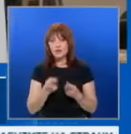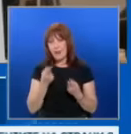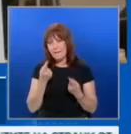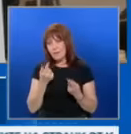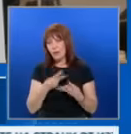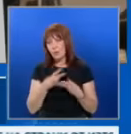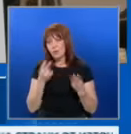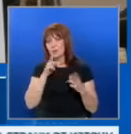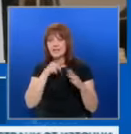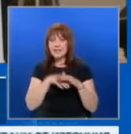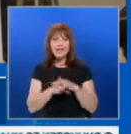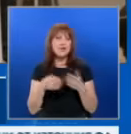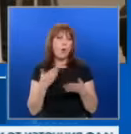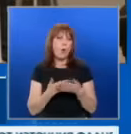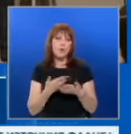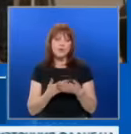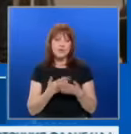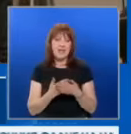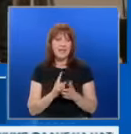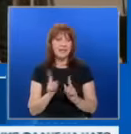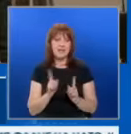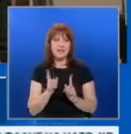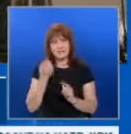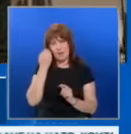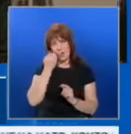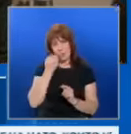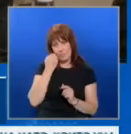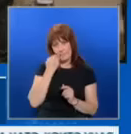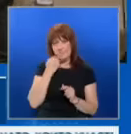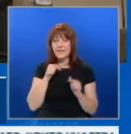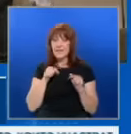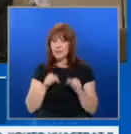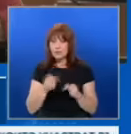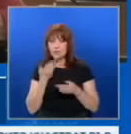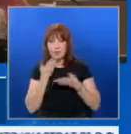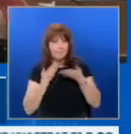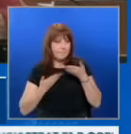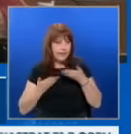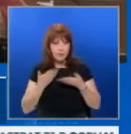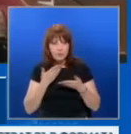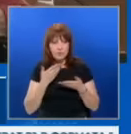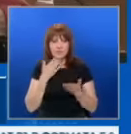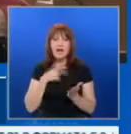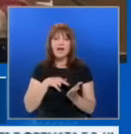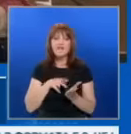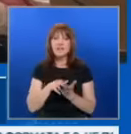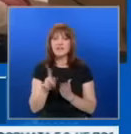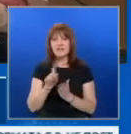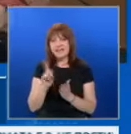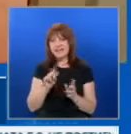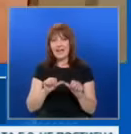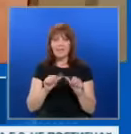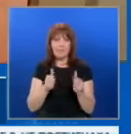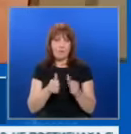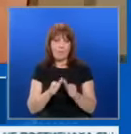техните отношения не са особено добри. Така че и тук преговорите вървят за сега неформални